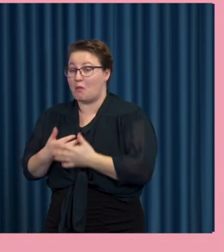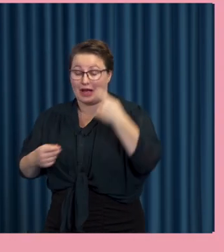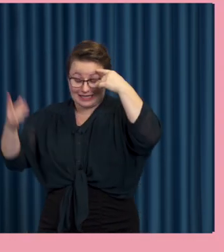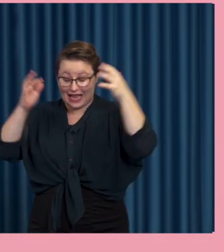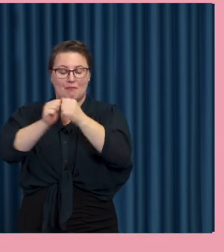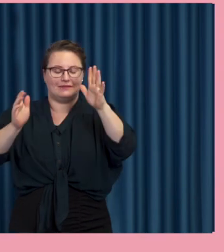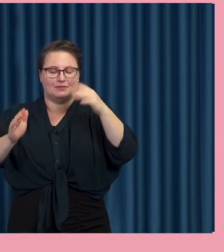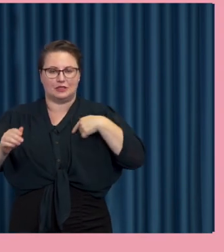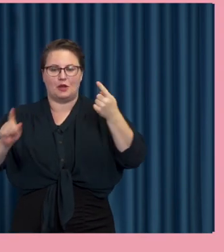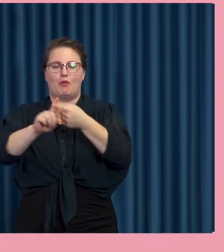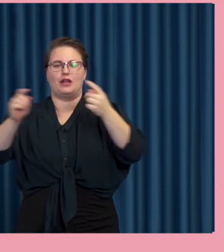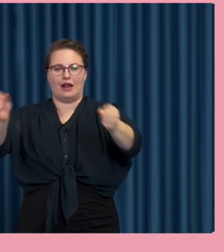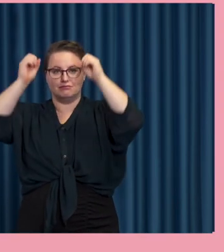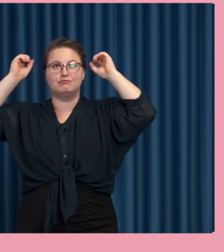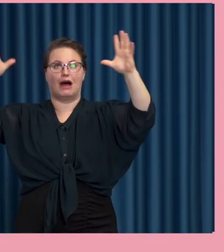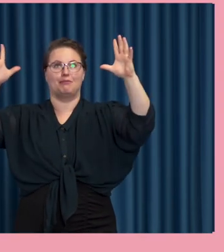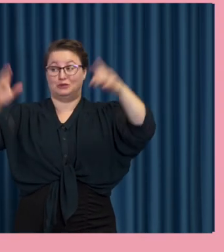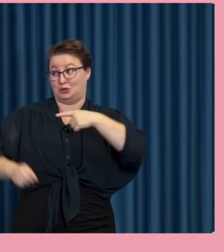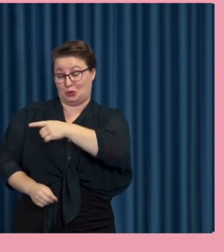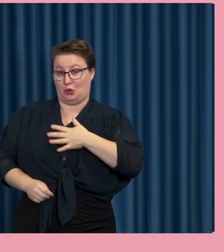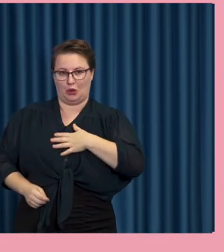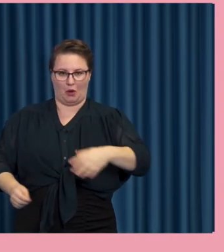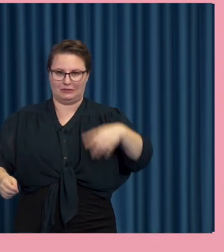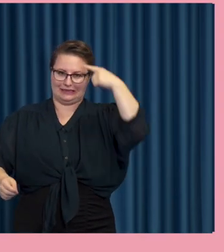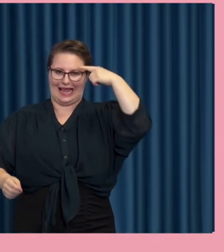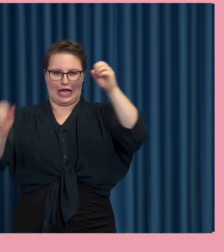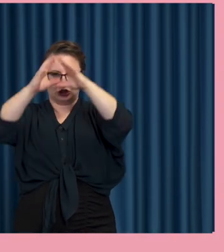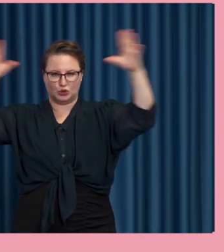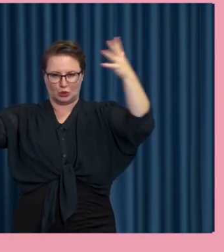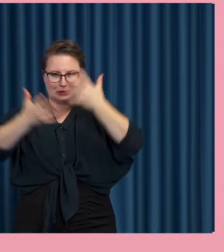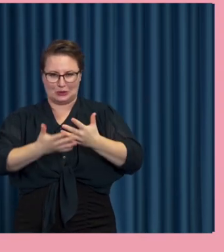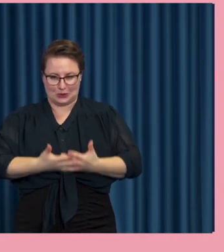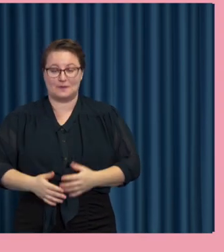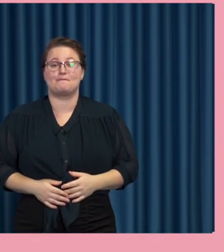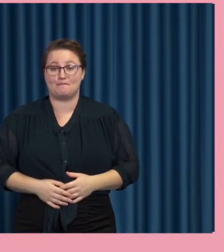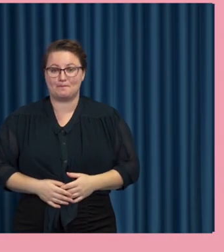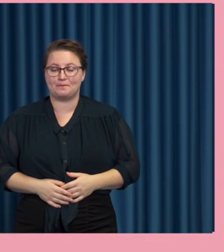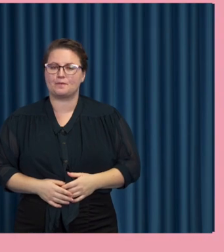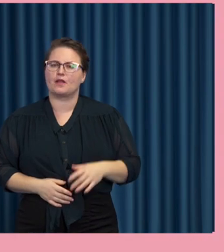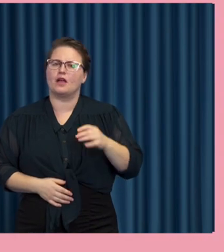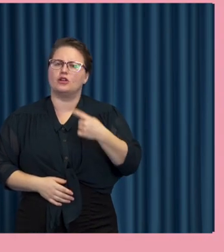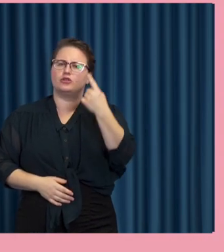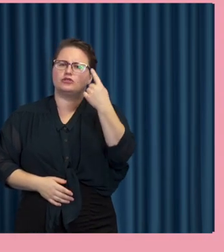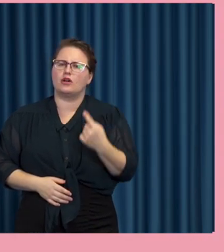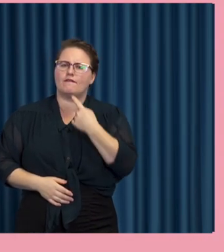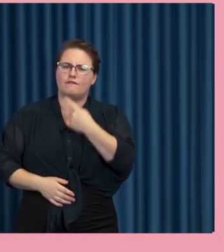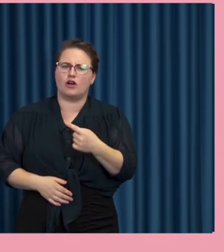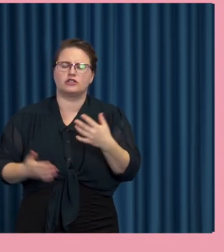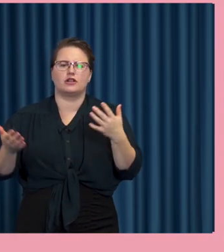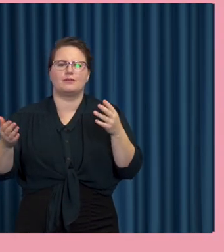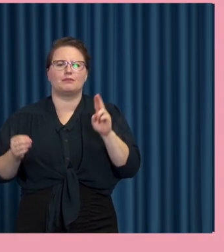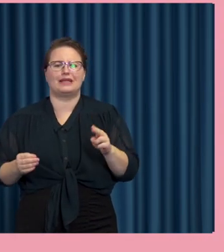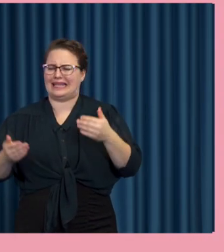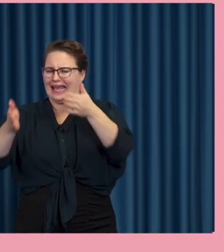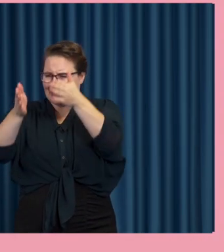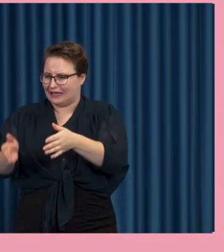tänker, låt oss börja i det stora. Jag tänker ändå det är där du gillar att vara mest. Och då tänker jag så här, du började med att säga så här, det som